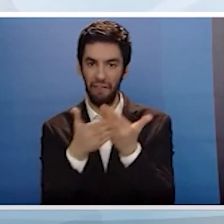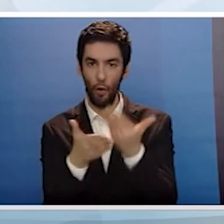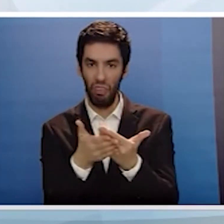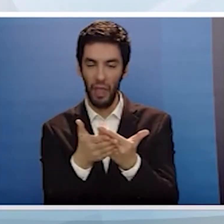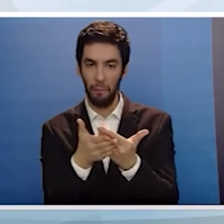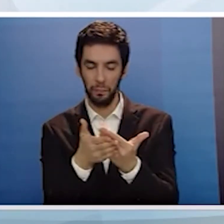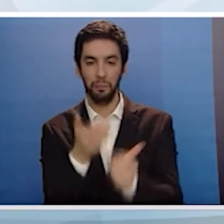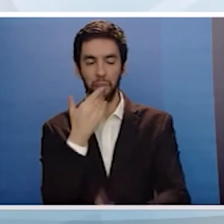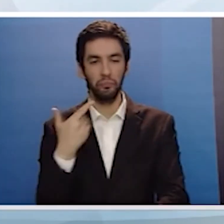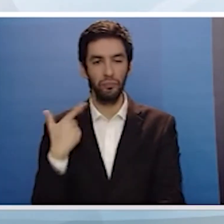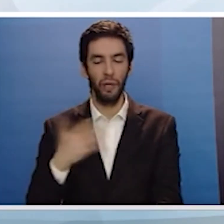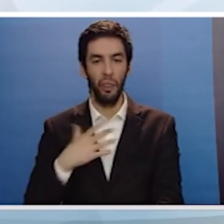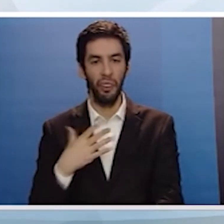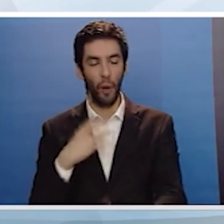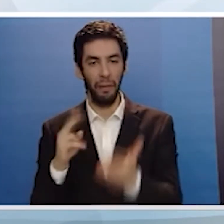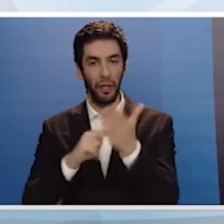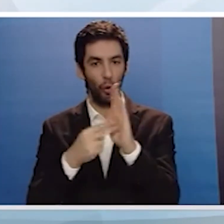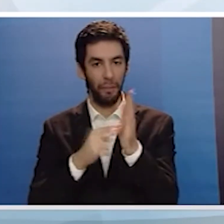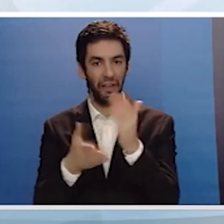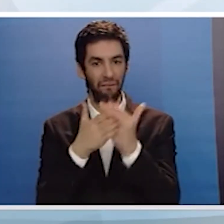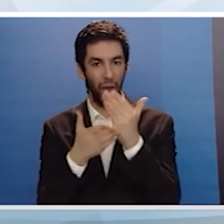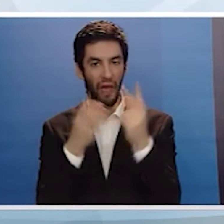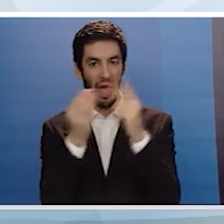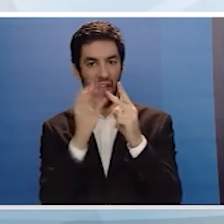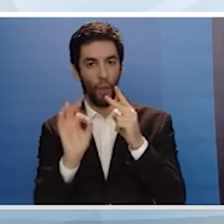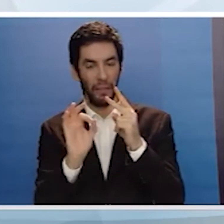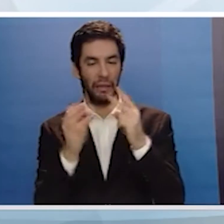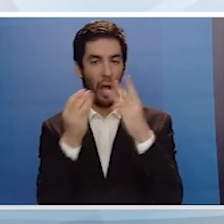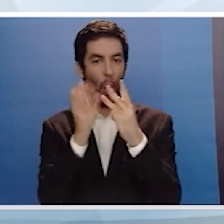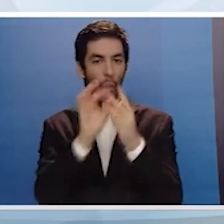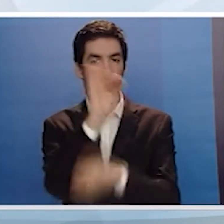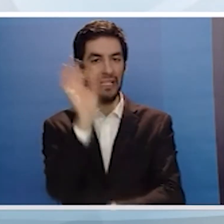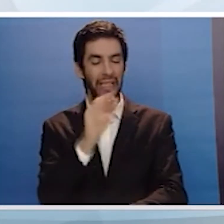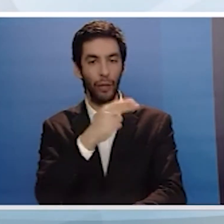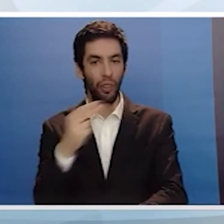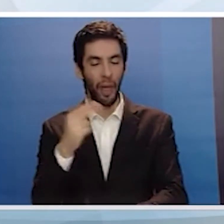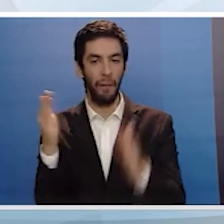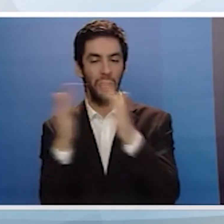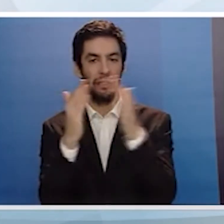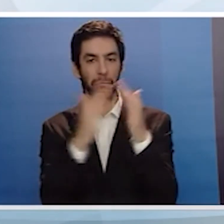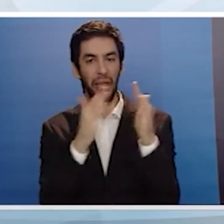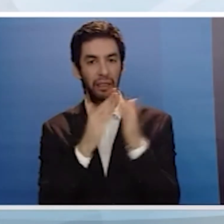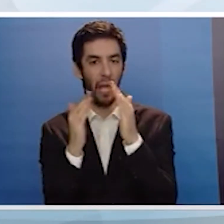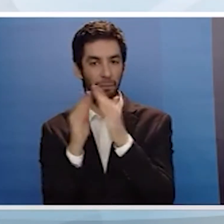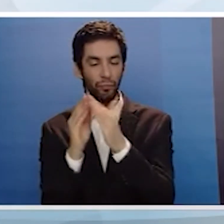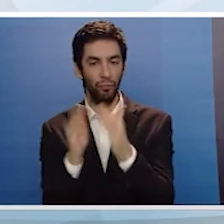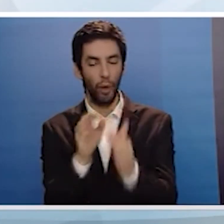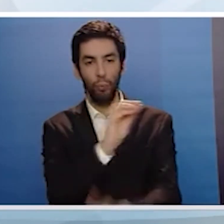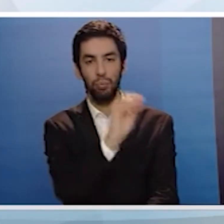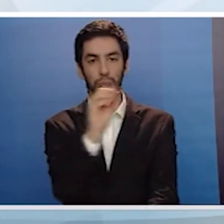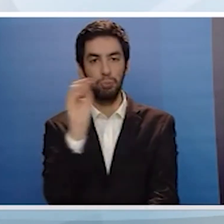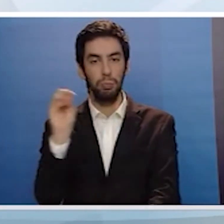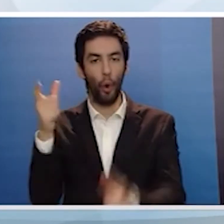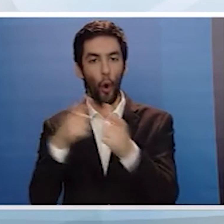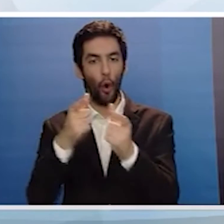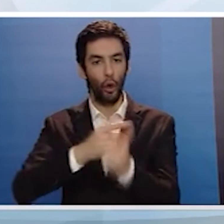Να επιδοτηθεί σε ποσοστόν 70 ή 80% η εγκατάσταση φωτοβολταϊκών συστημάτων στις κατοικίες των μόνιμων